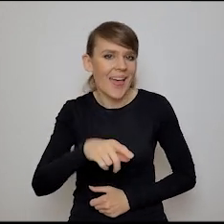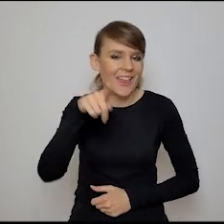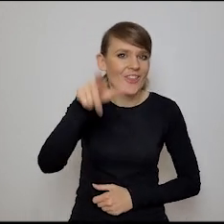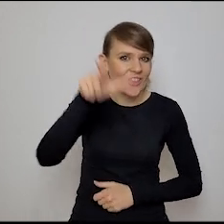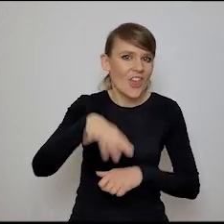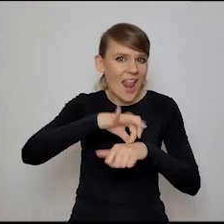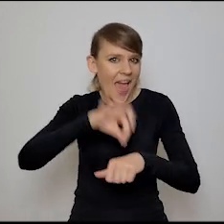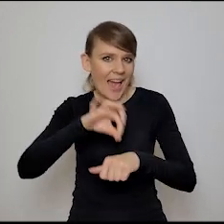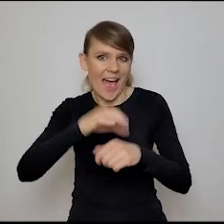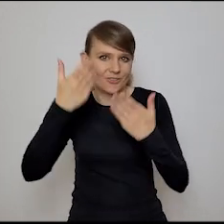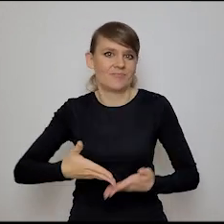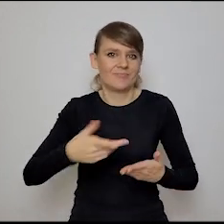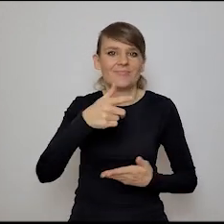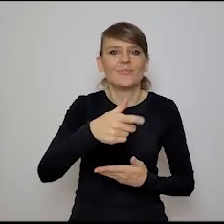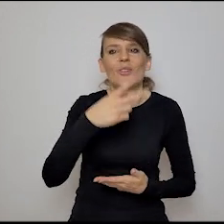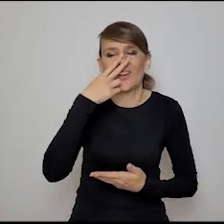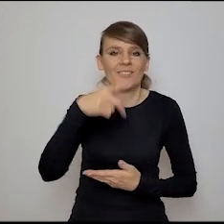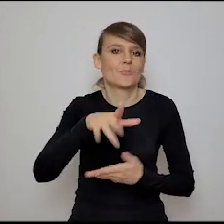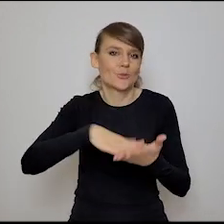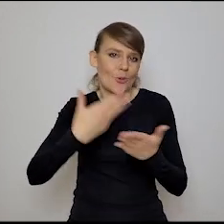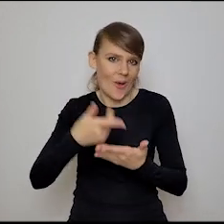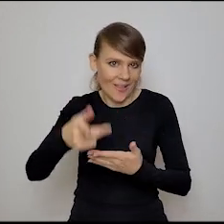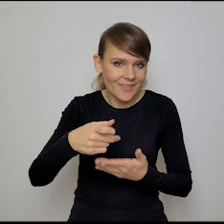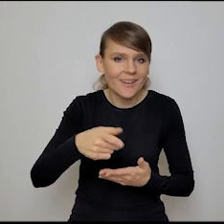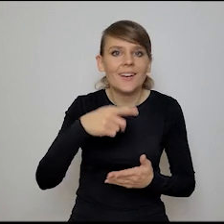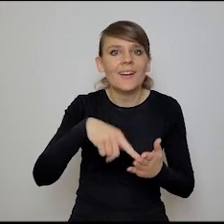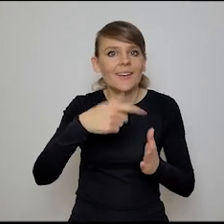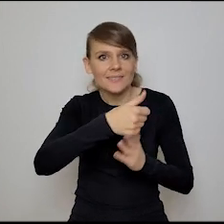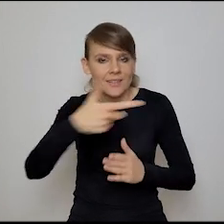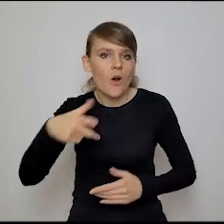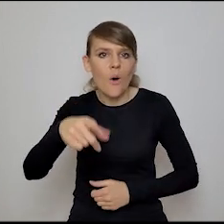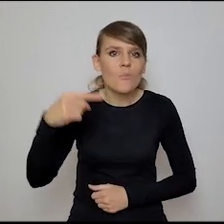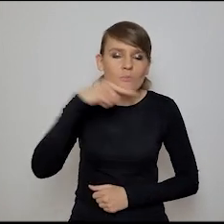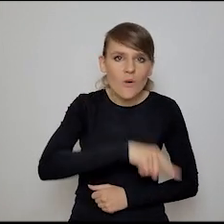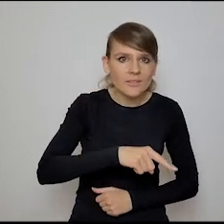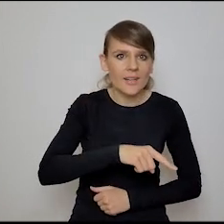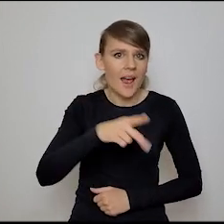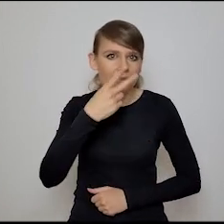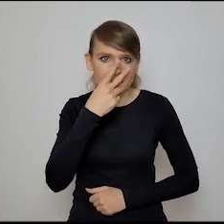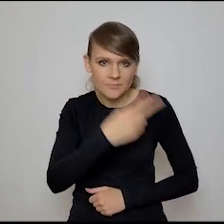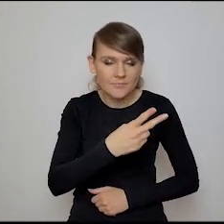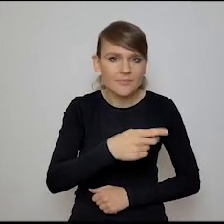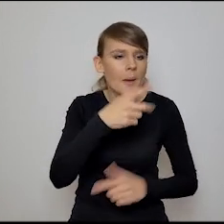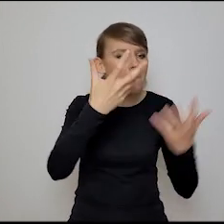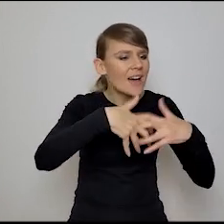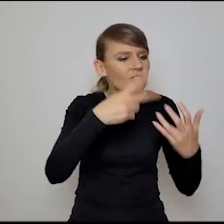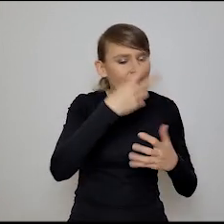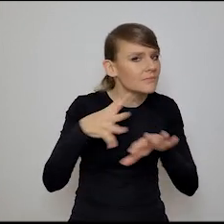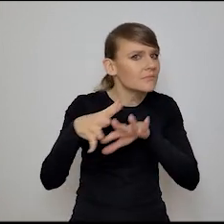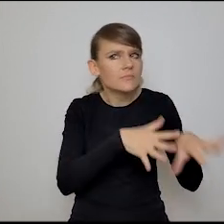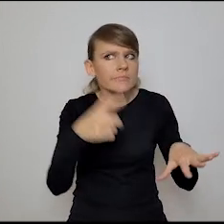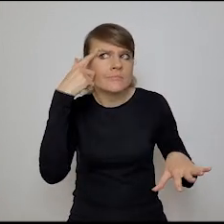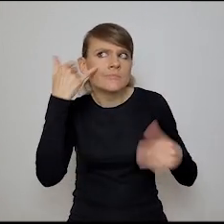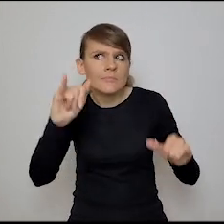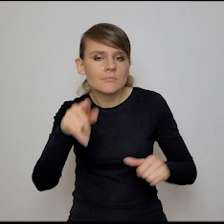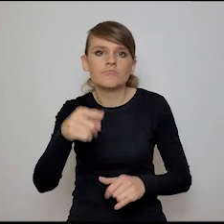taki popkulturowy lekarza, który potrafi wziąć symptom spoza spektrum, które widzi maszyna i dlatego